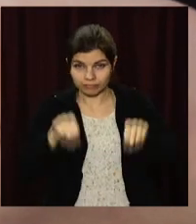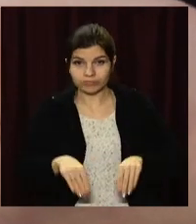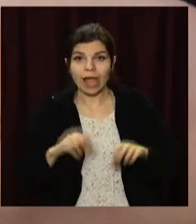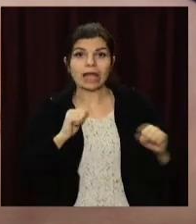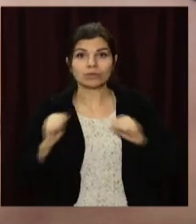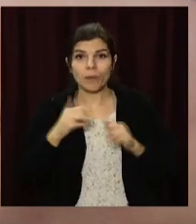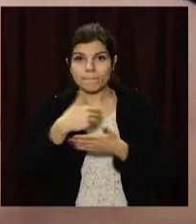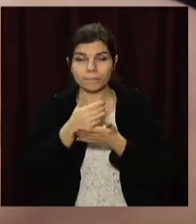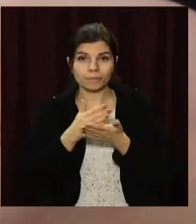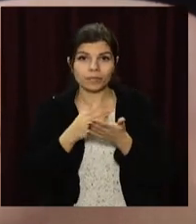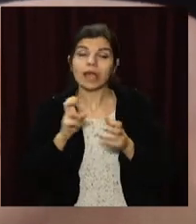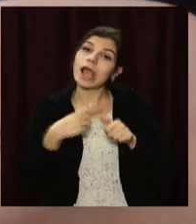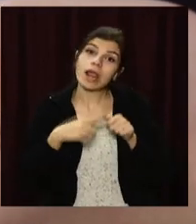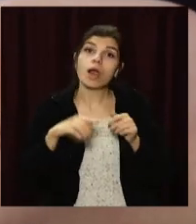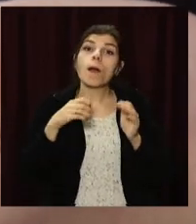або в додатку Дія.